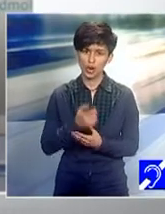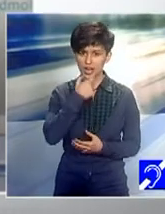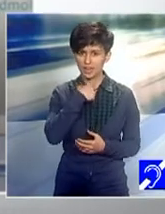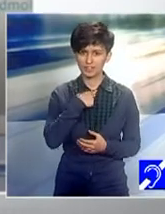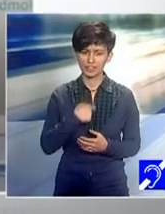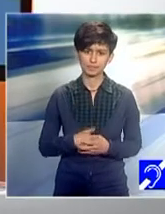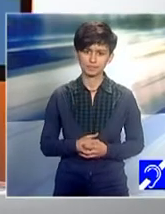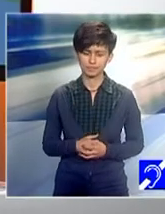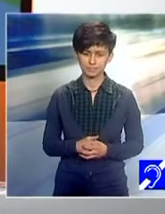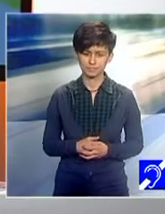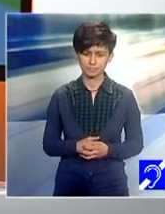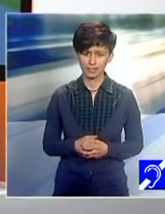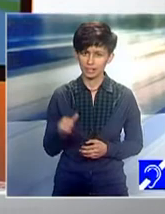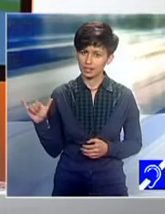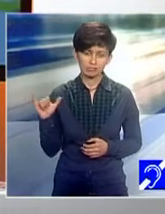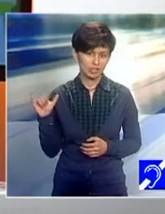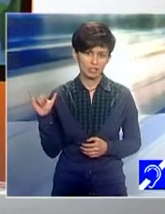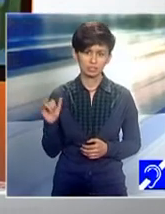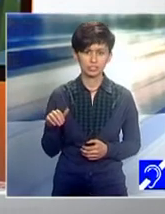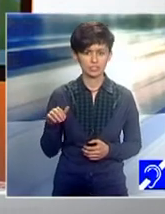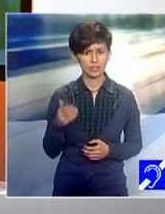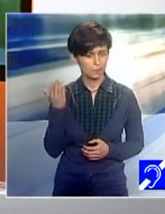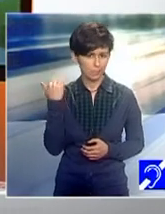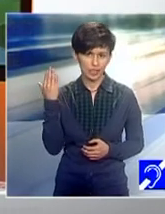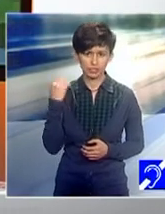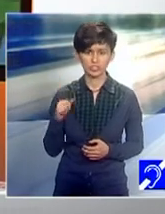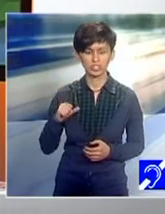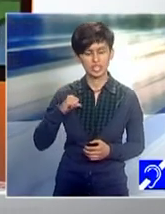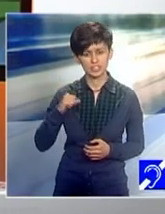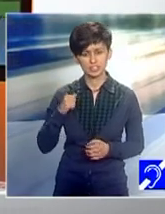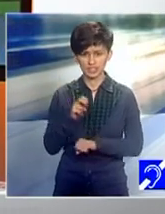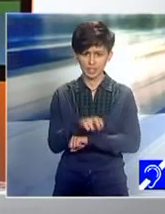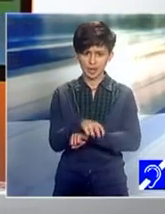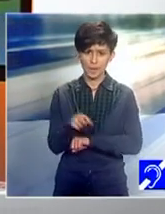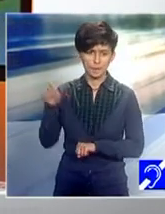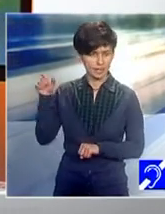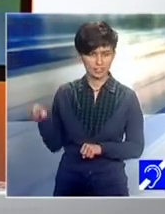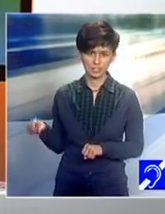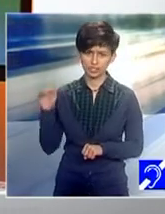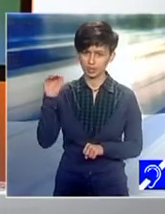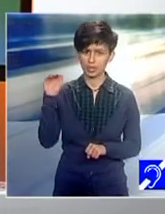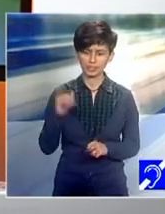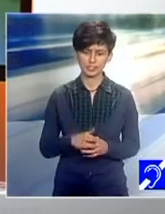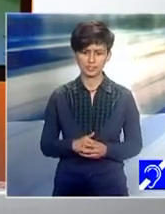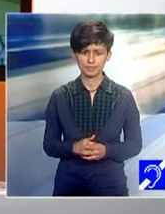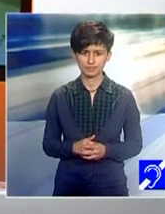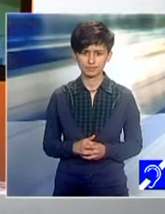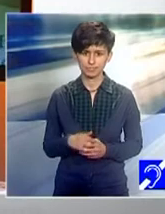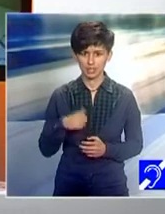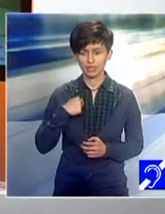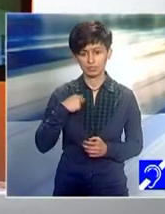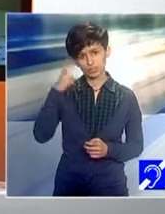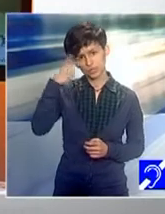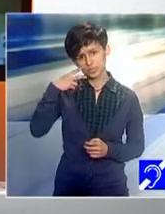Cine au fost ceilalți tineri participanți care au fost selectați în cadrul acestui proiect? Sunt tineri, din câte am înțeles, din mai multe